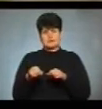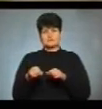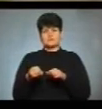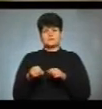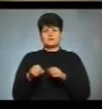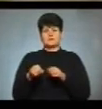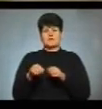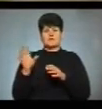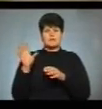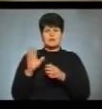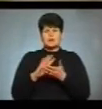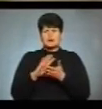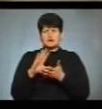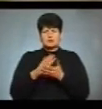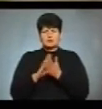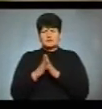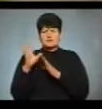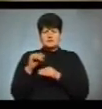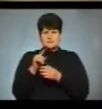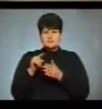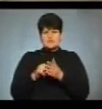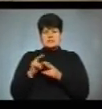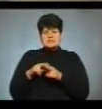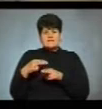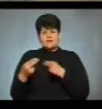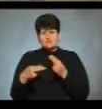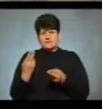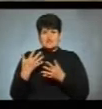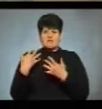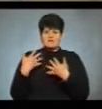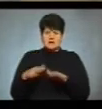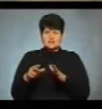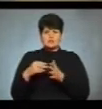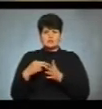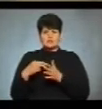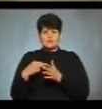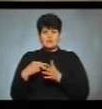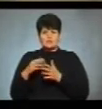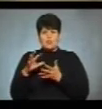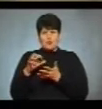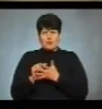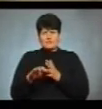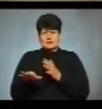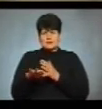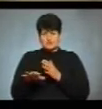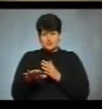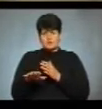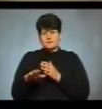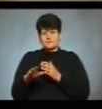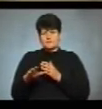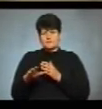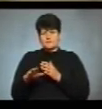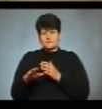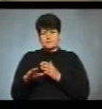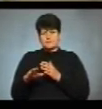питання, ну, скажімо, з відшкодуванням за втрати з окупованих територій з агресором, тобто Російську Федерацію,